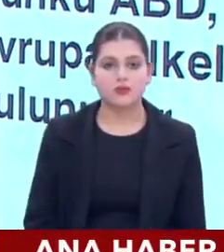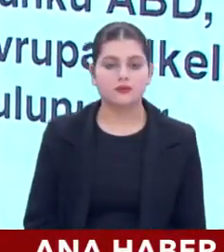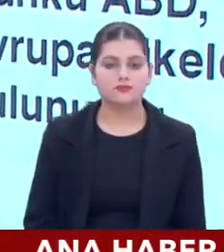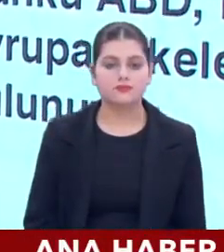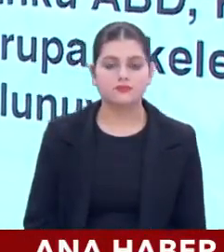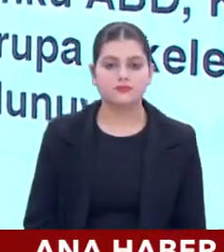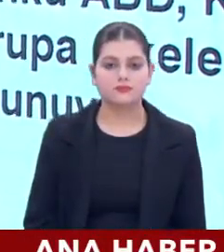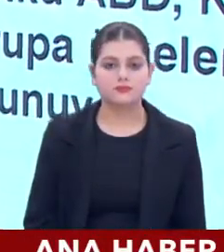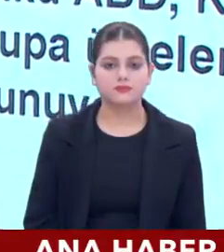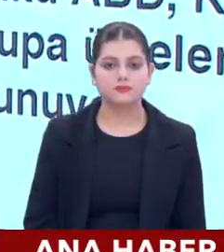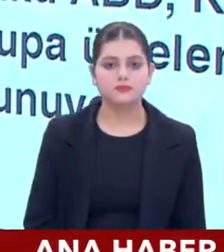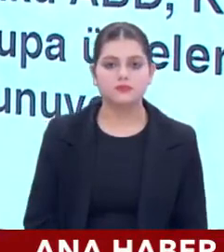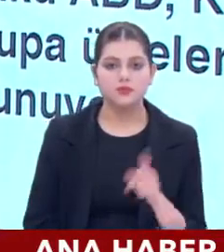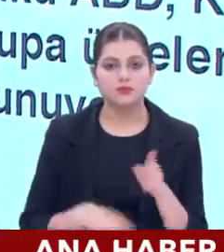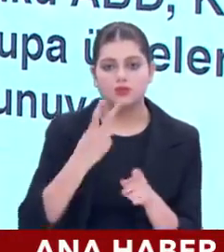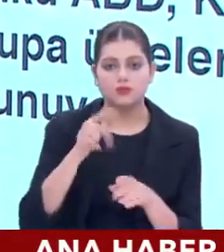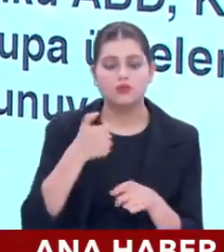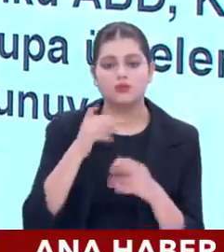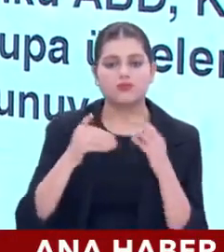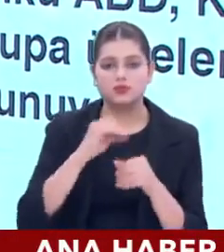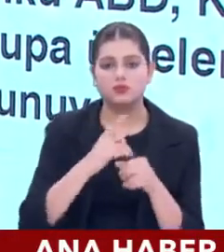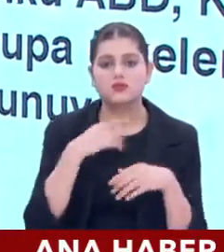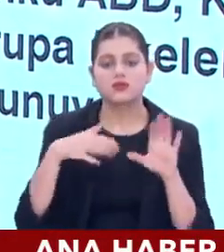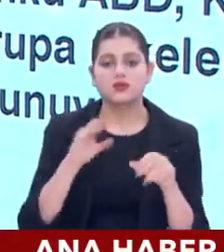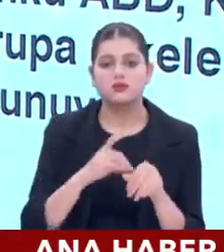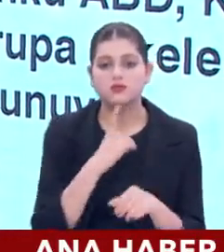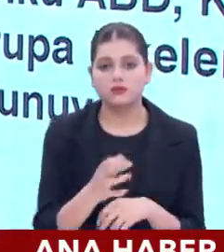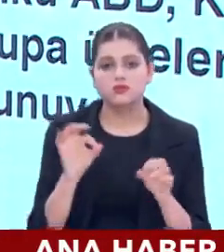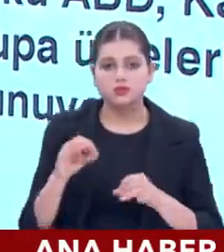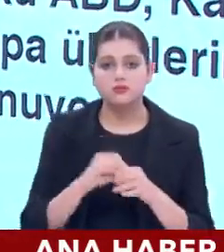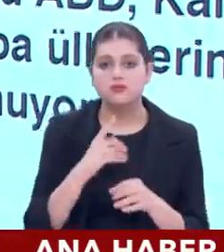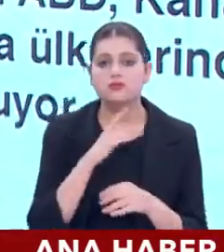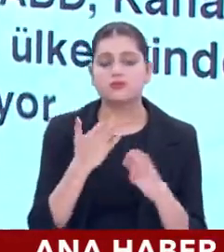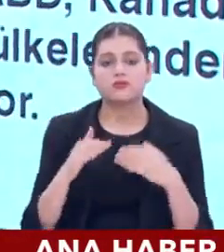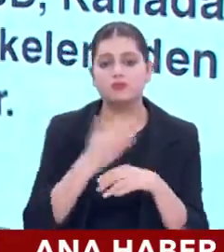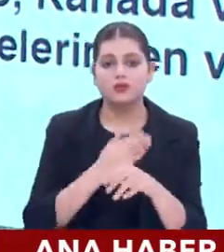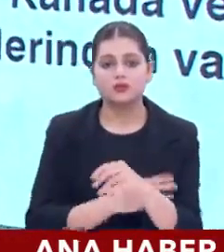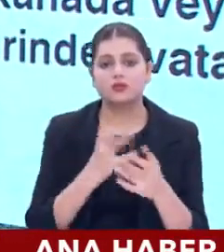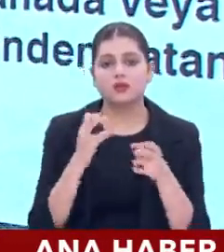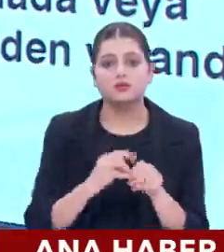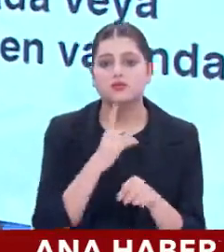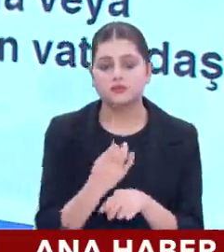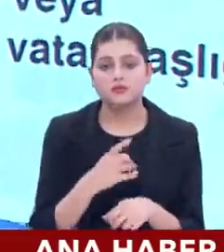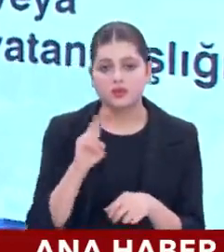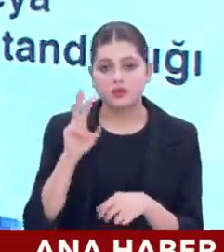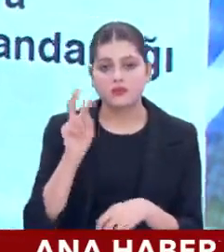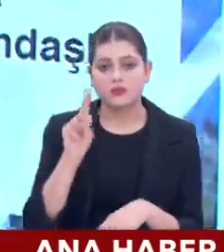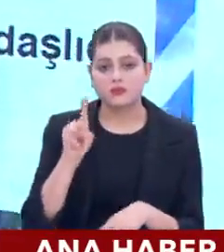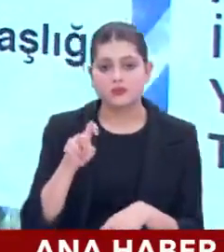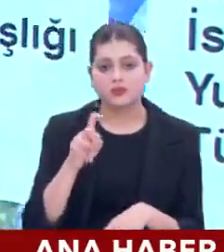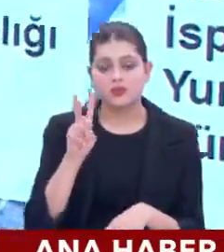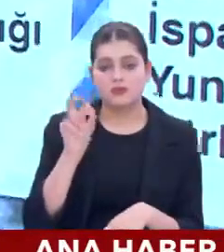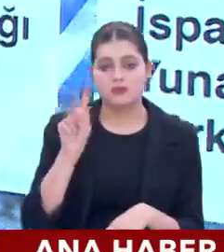%2,6 çok abartılı bir oran değil. Şimdi ne kadarı vatandaşlık aldı bunların? 2018